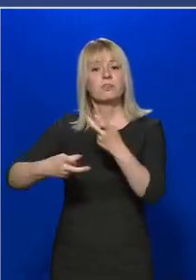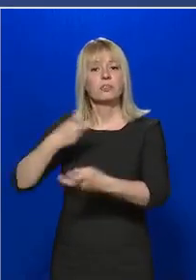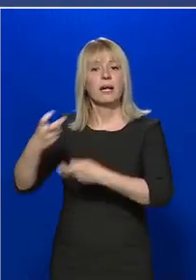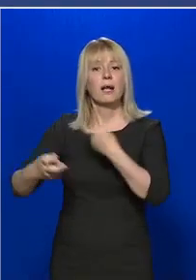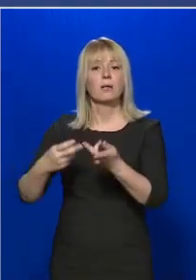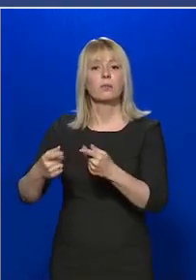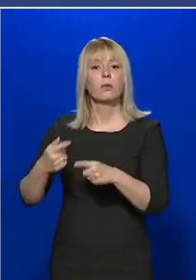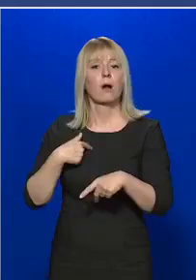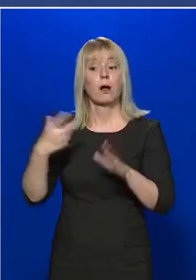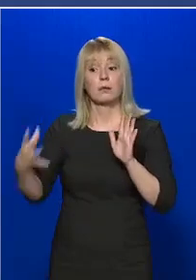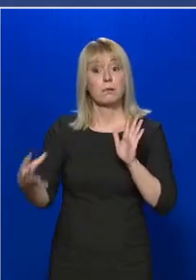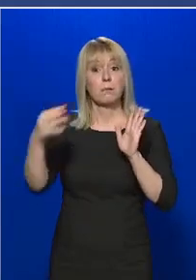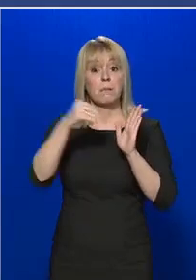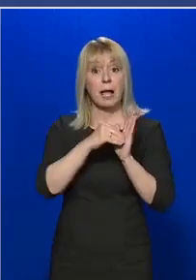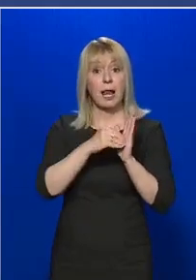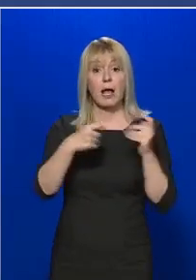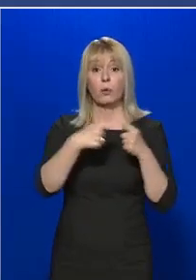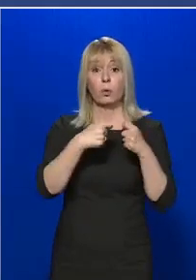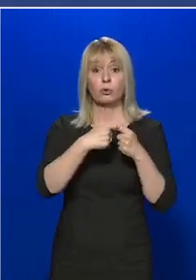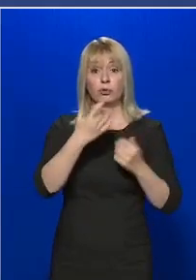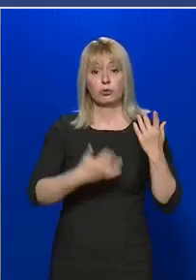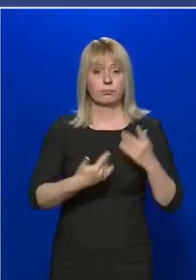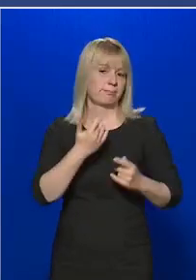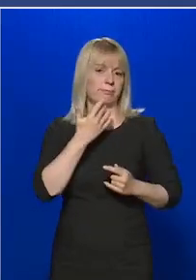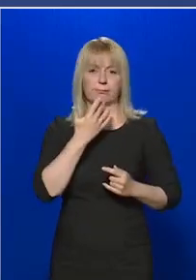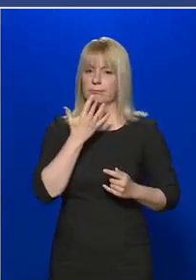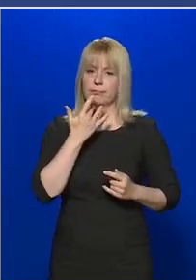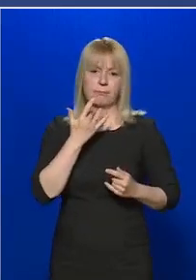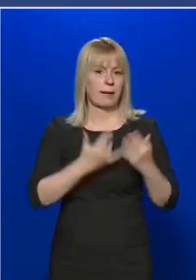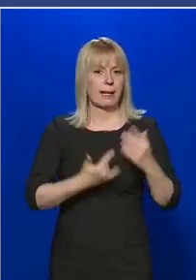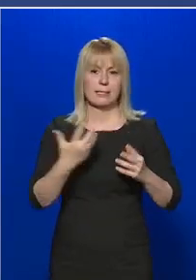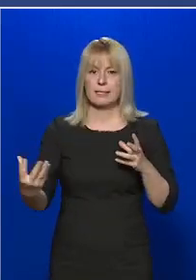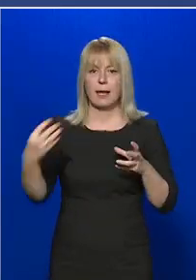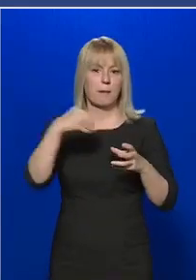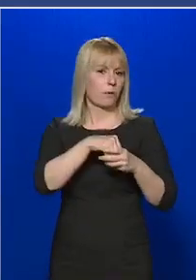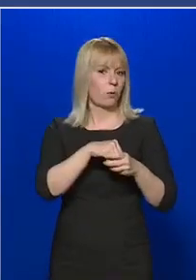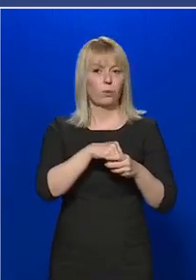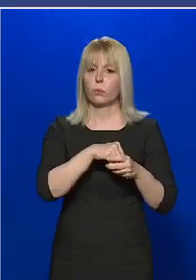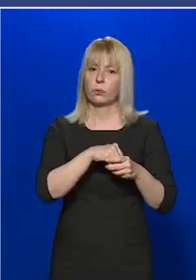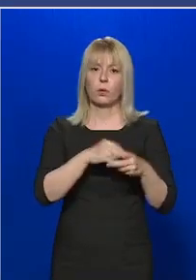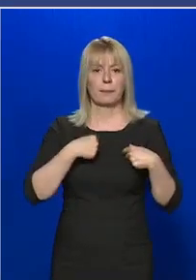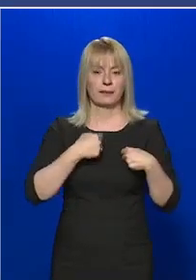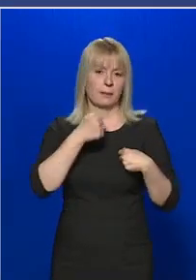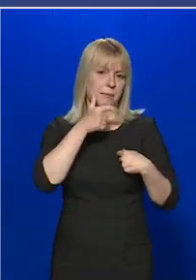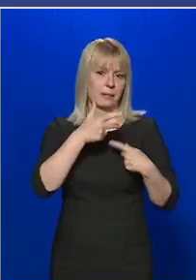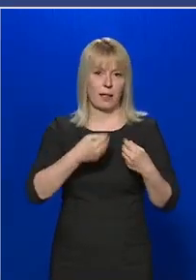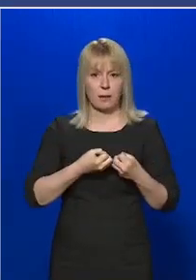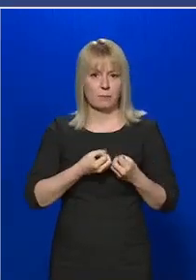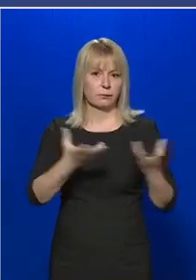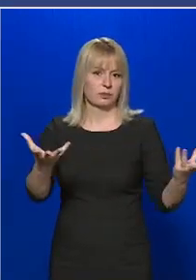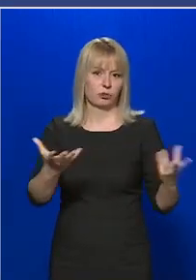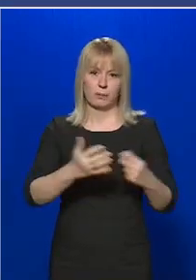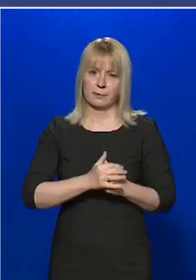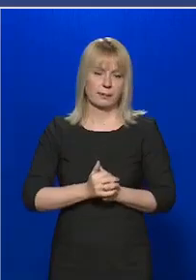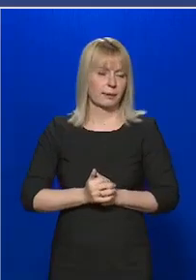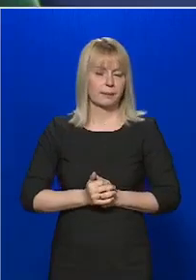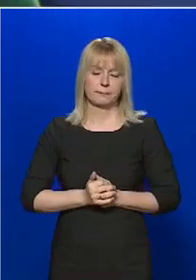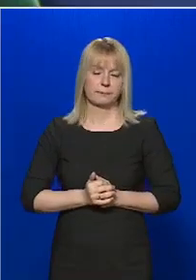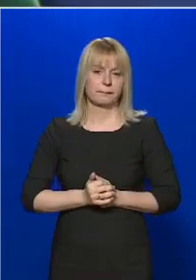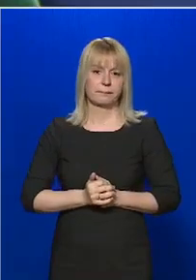nem számoljuk bele azokba a vizsgálati számunkba, amit én naponta szoktam ismertetni.